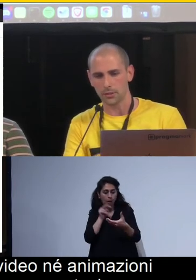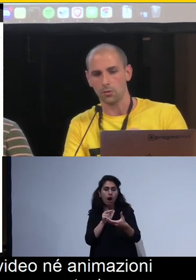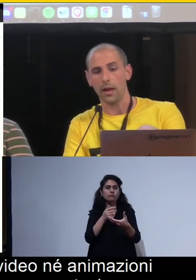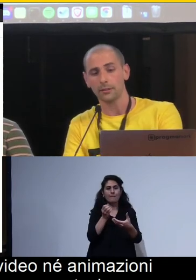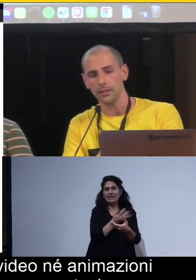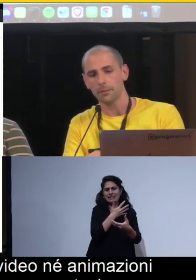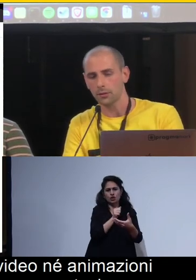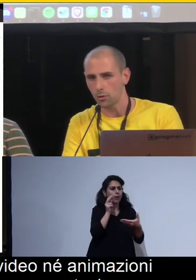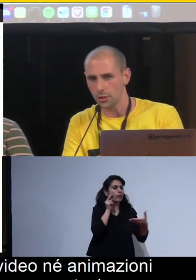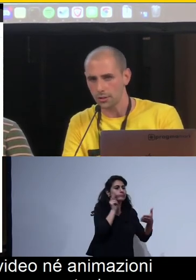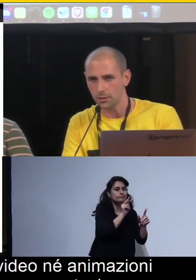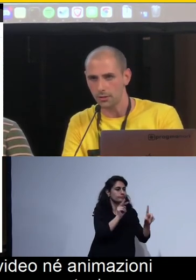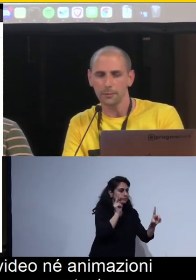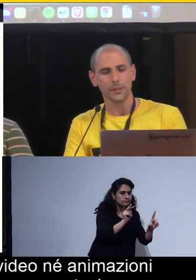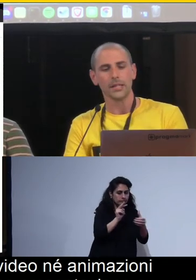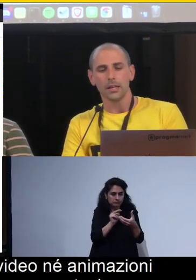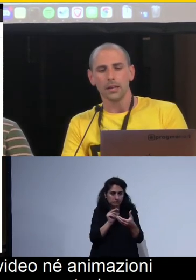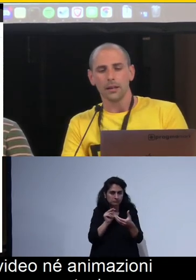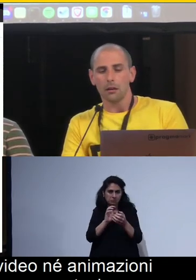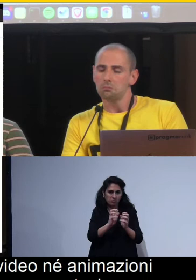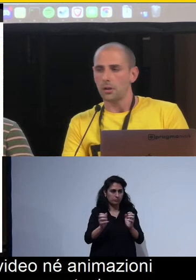presentazione. AT sta per tecnologie assistive,